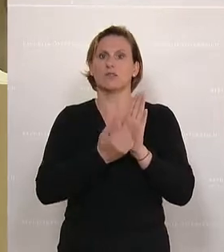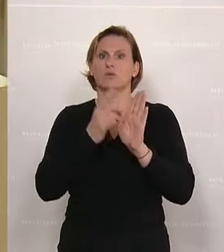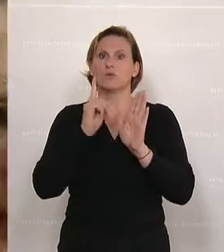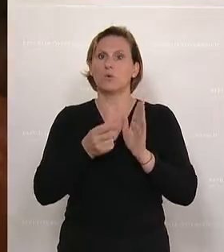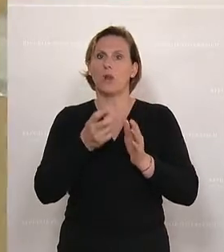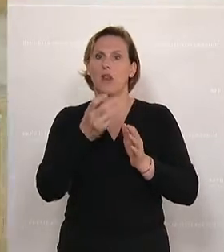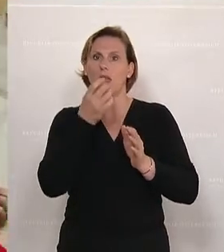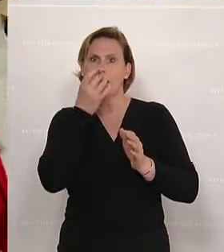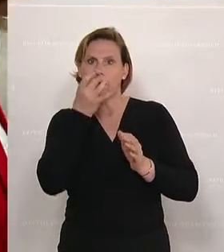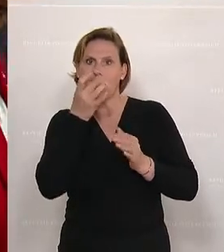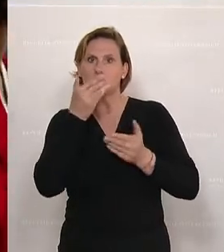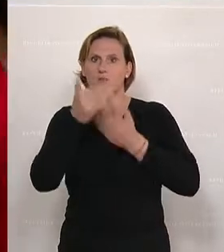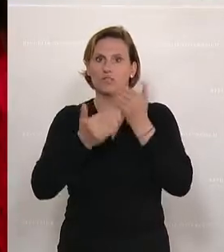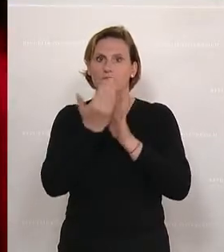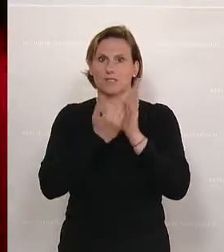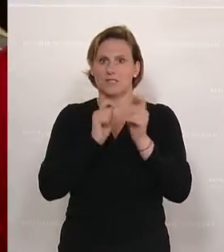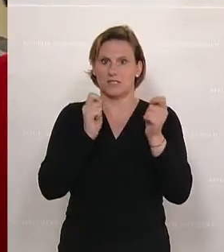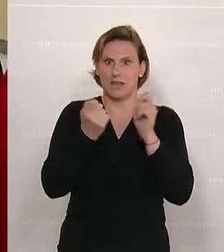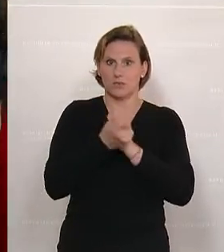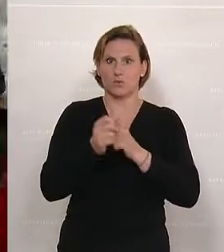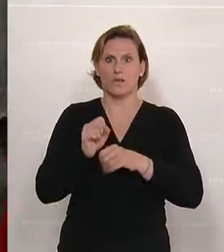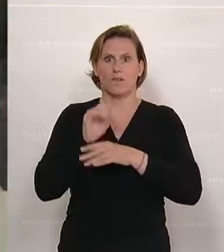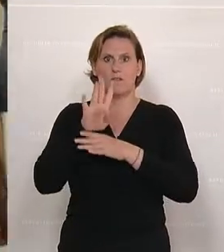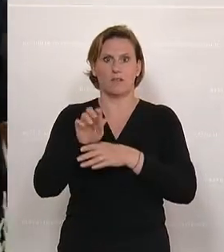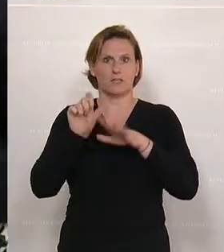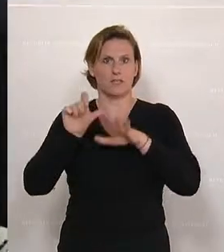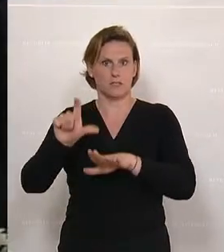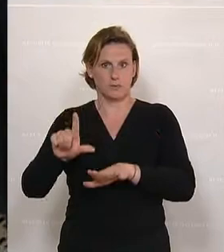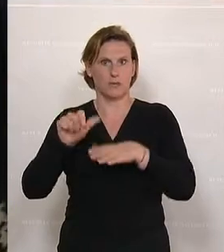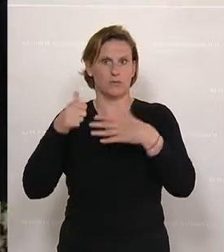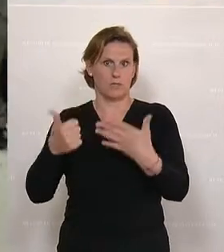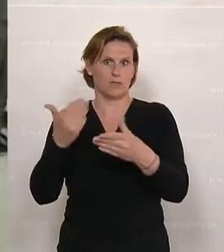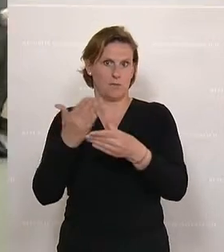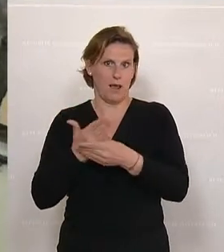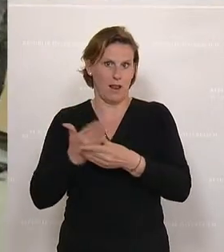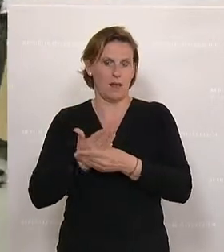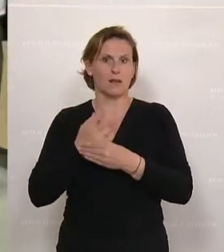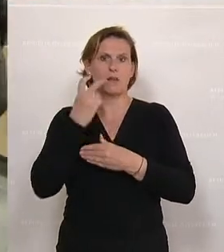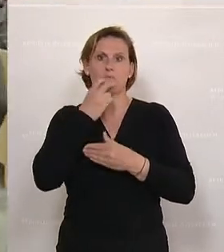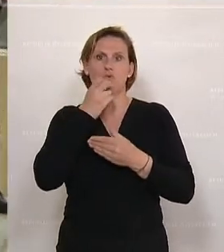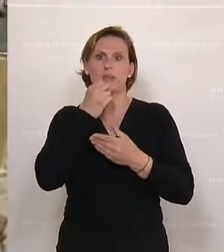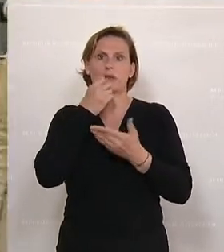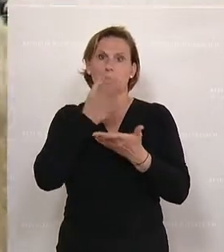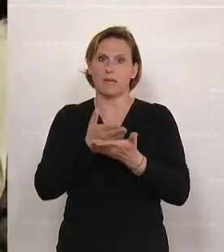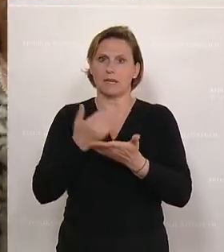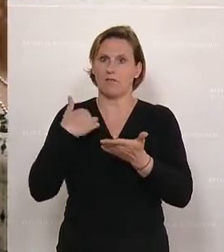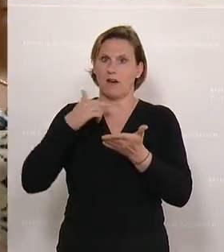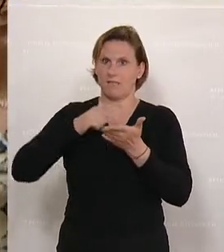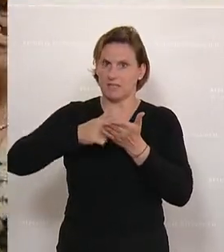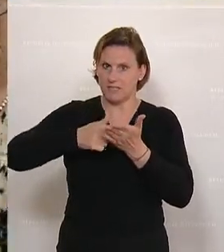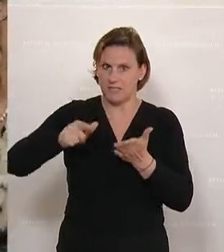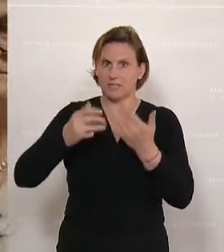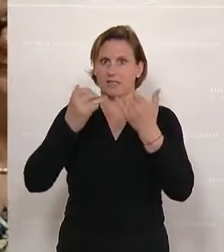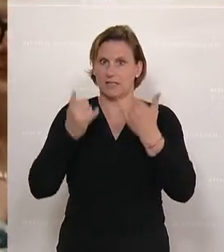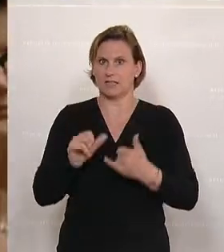Gaswirtschaftsgesetz geändert wird, 1462 der Beilagen. Auf die mündliche Berichterstattung wurde verzichtet.